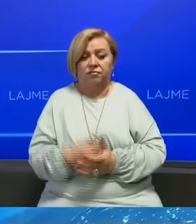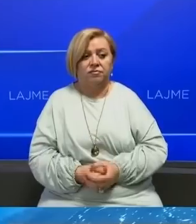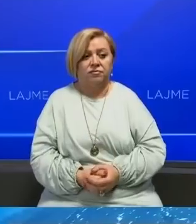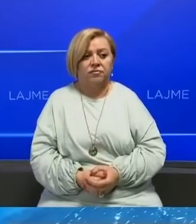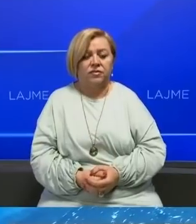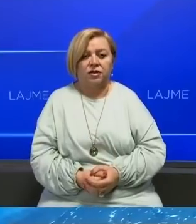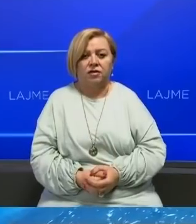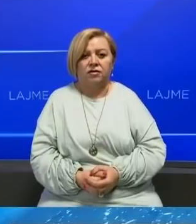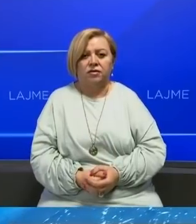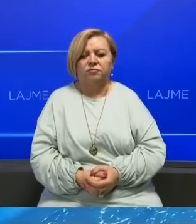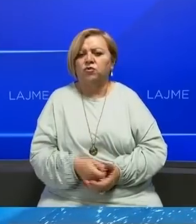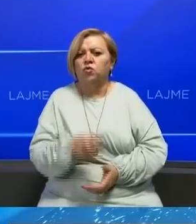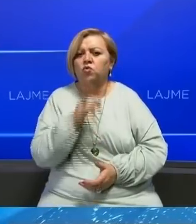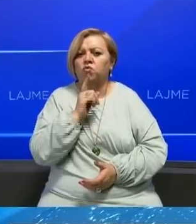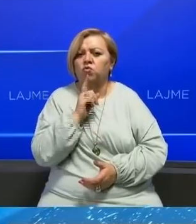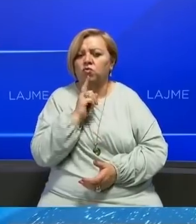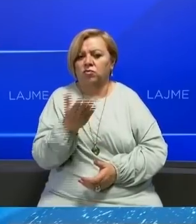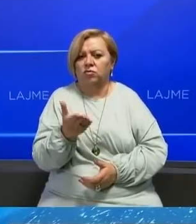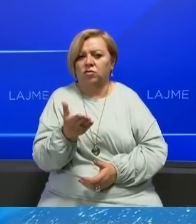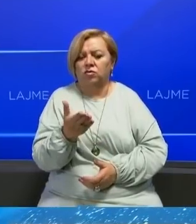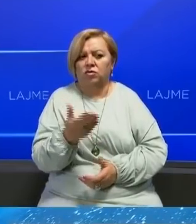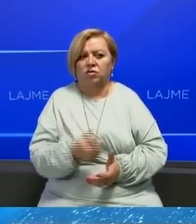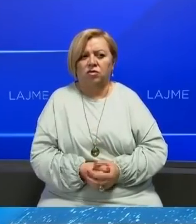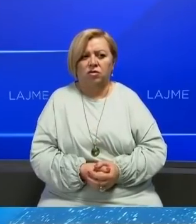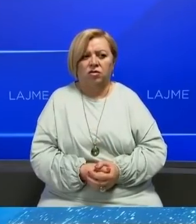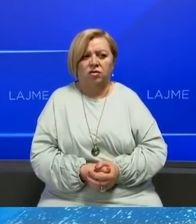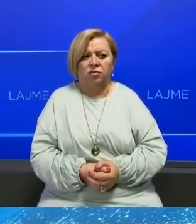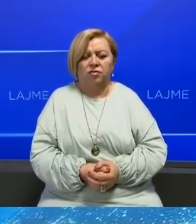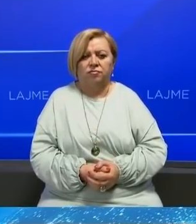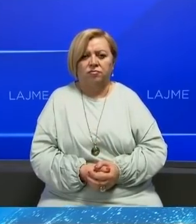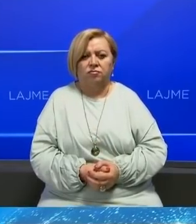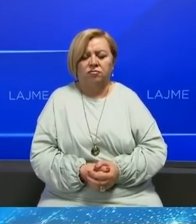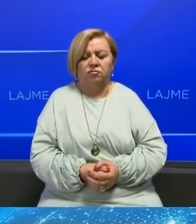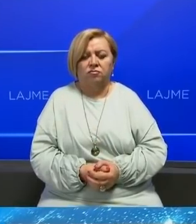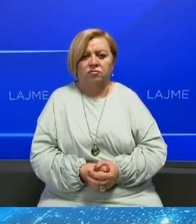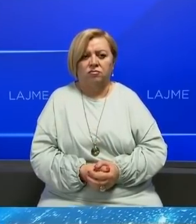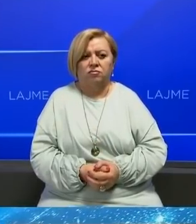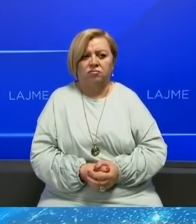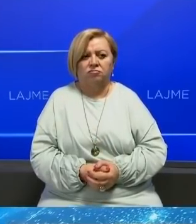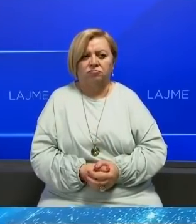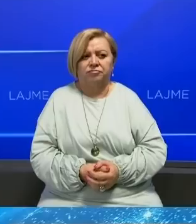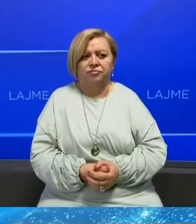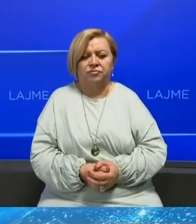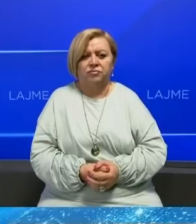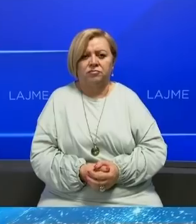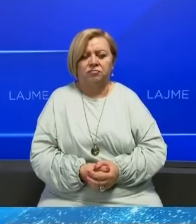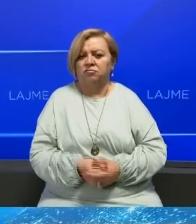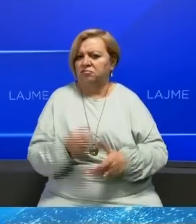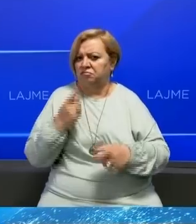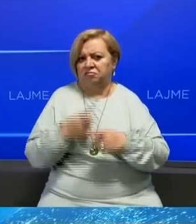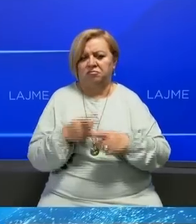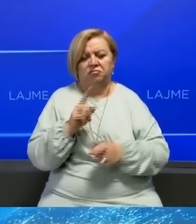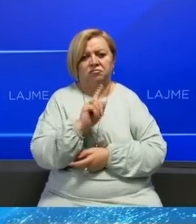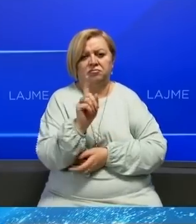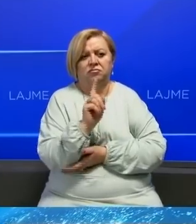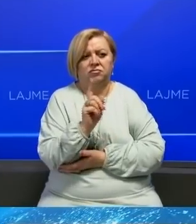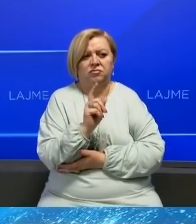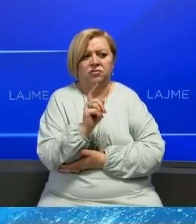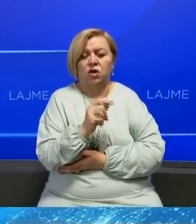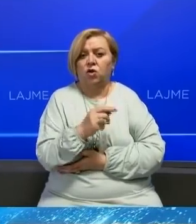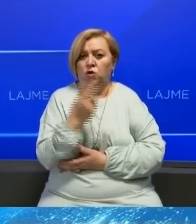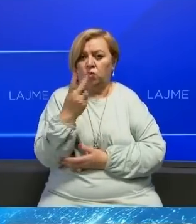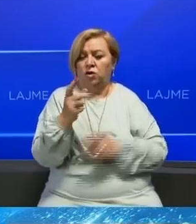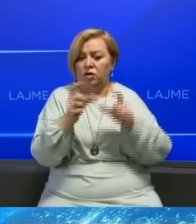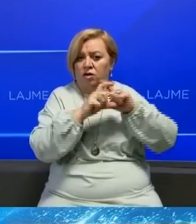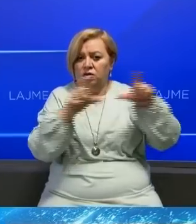Cila më shkrimë të të këshkush? Êshtë kështu ka ardhë prej... Së është të rëtër të pejë më shkështu nga dyjë së qërë,